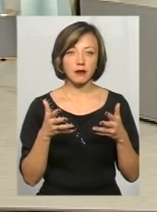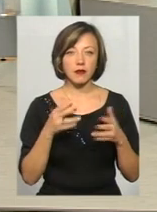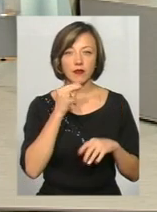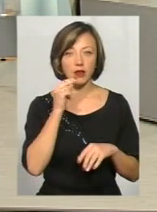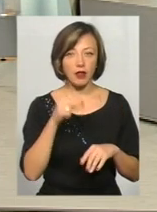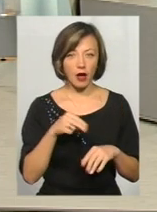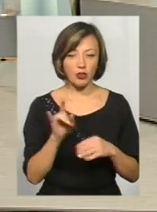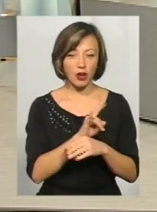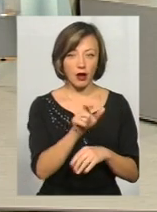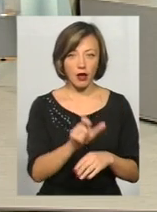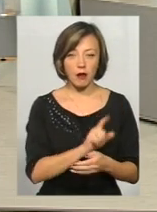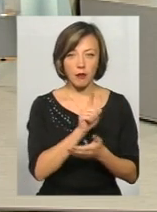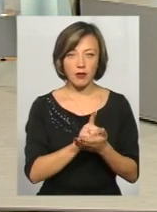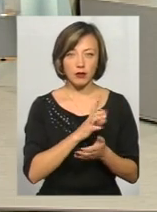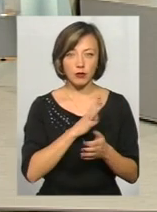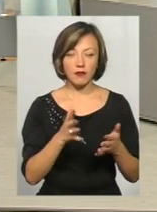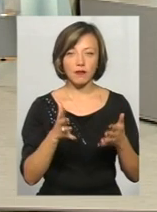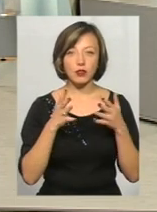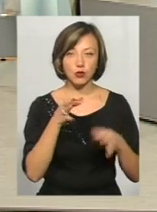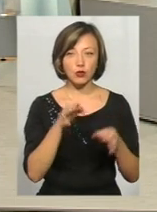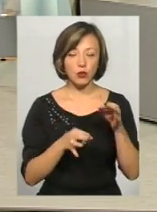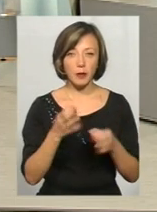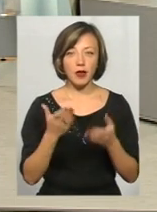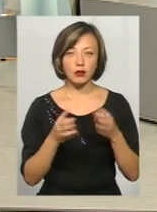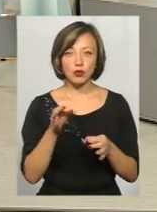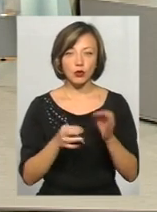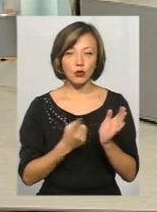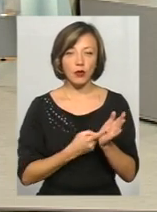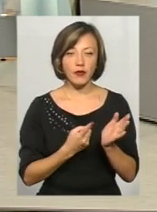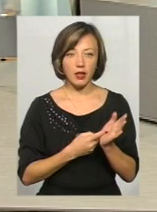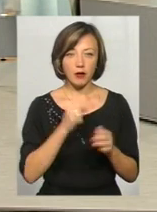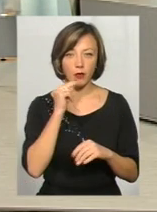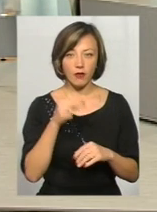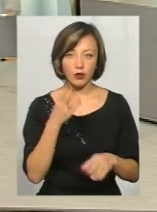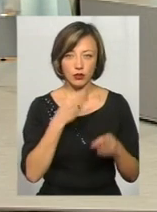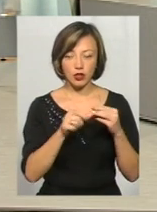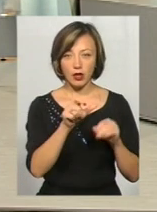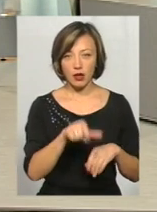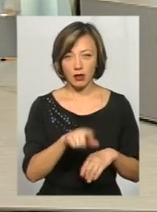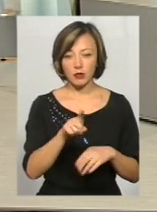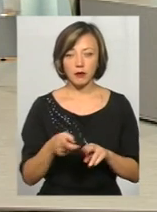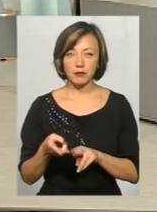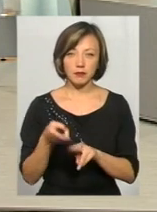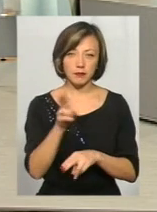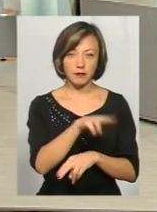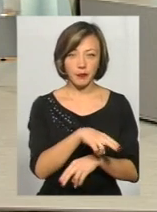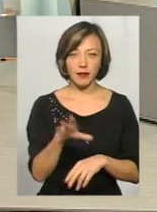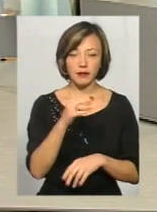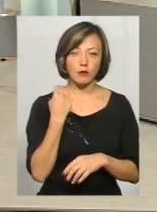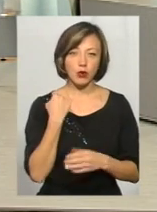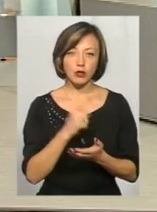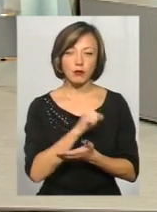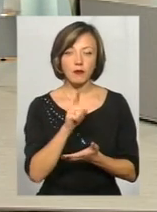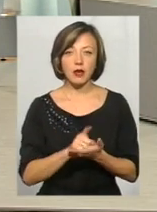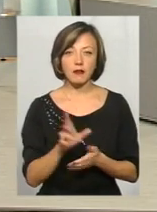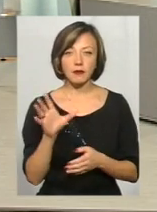вина шахрая повинна бути встановлена судом. Тоді, якщо суд доведе провину шахрая, тоді на нього буде перекладені всі боргові зобов